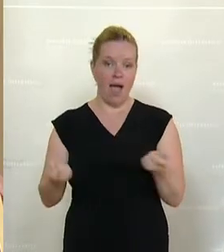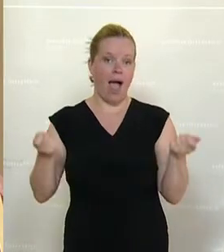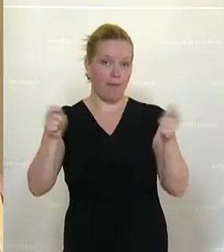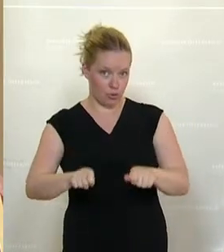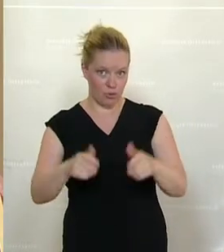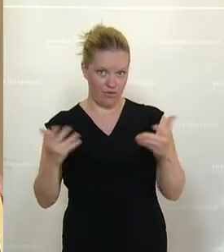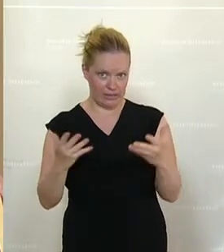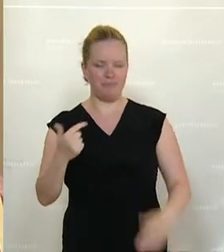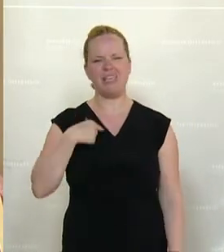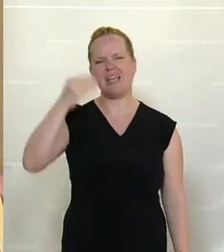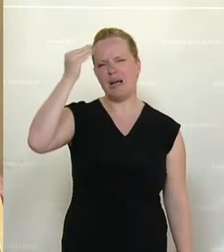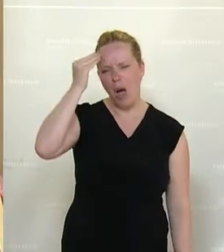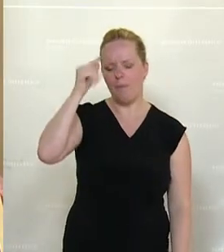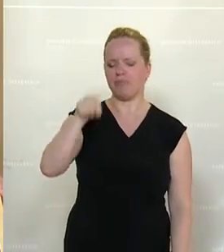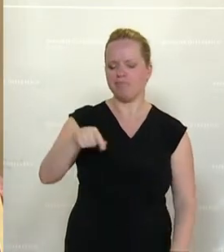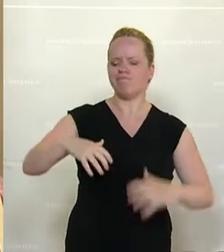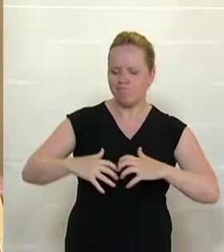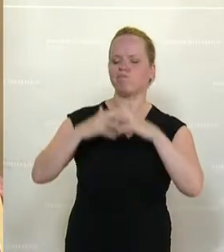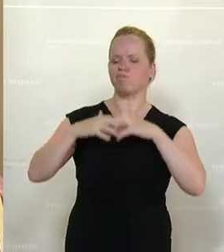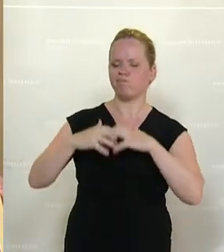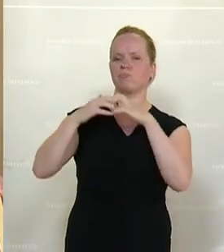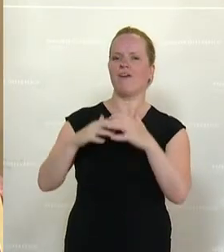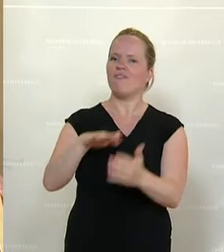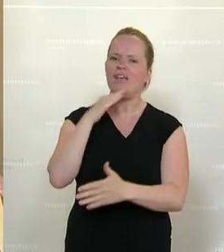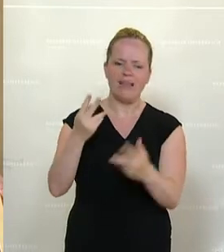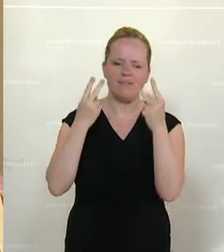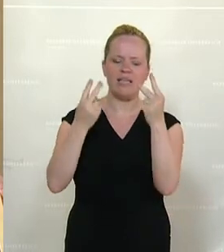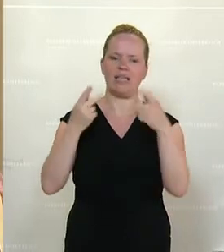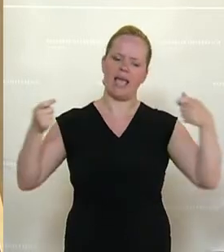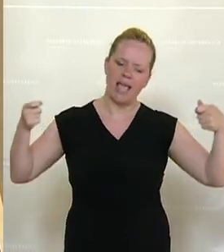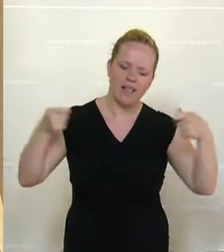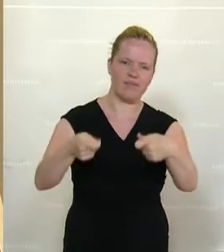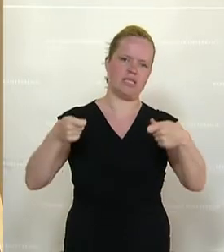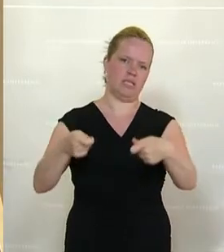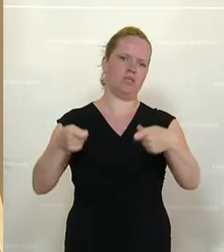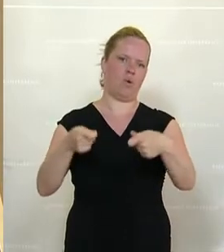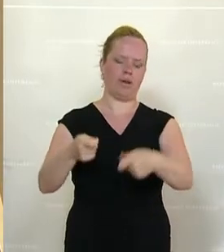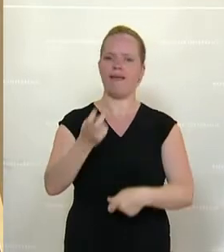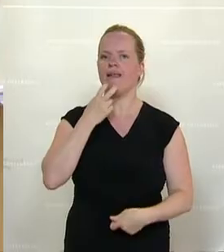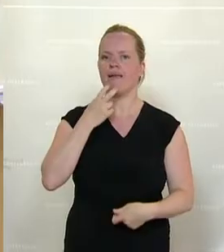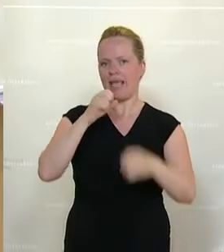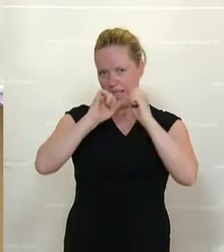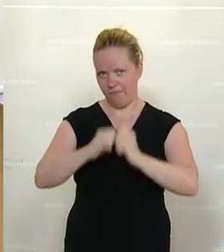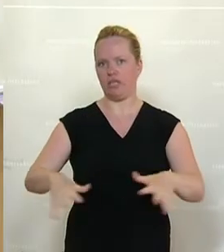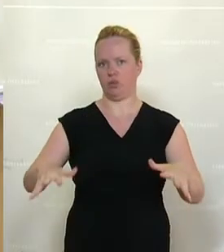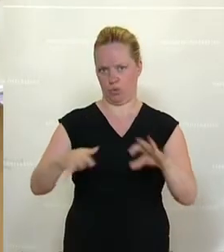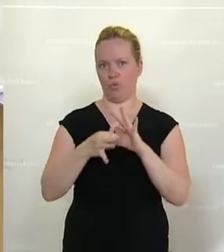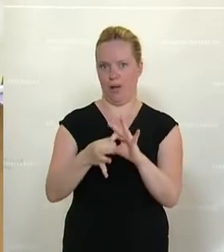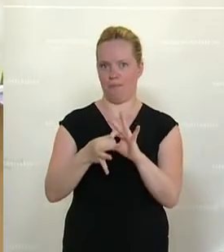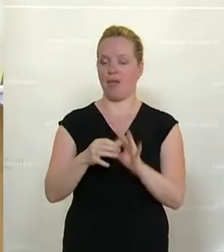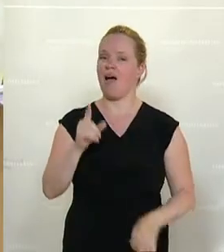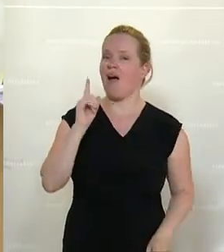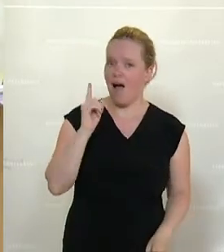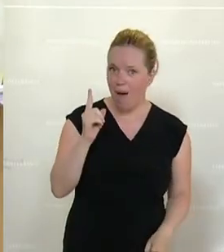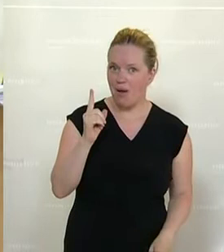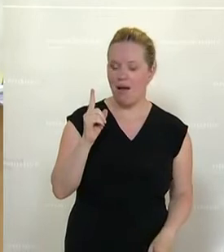Ich glaube, wir schaffen hier wichtige Investitionen in die Energieinfrastruktur. Allerdings